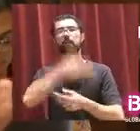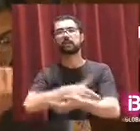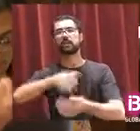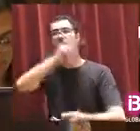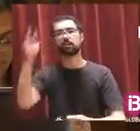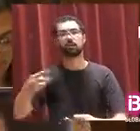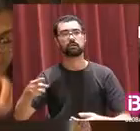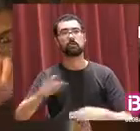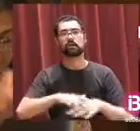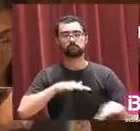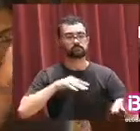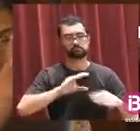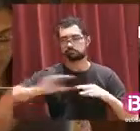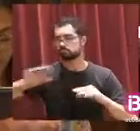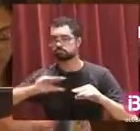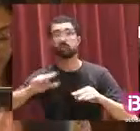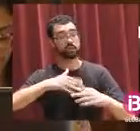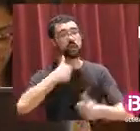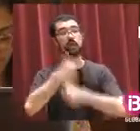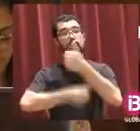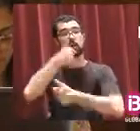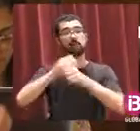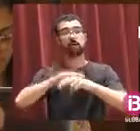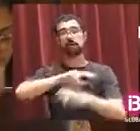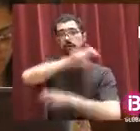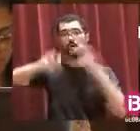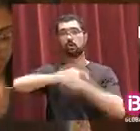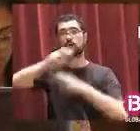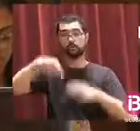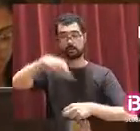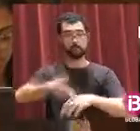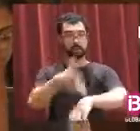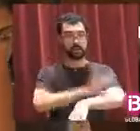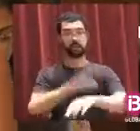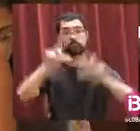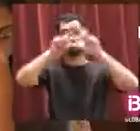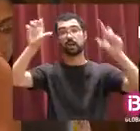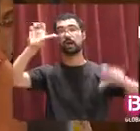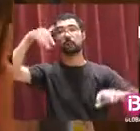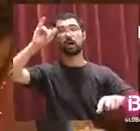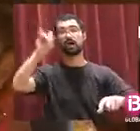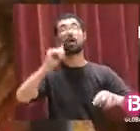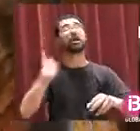'euros i ja estan en les licitacions de les obres necessàries que s'han de fer a Palma per part de Maia. Moltes gràcies.